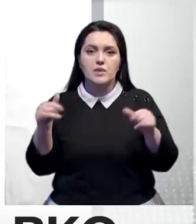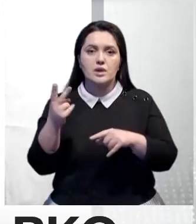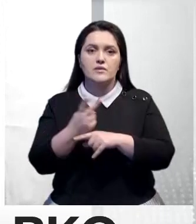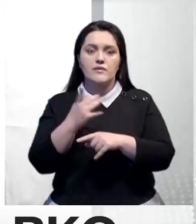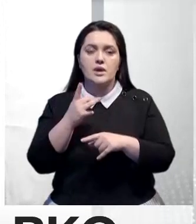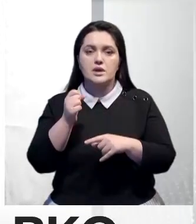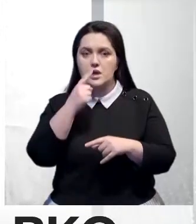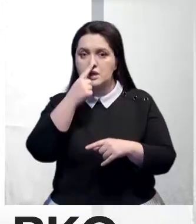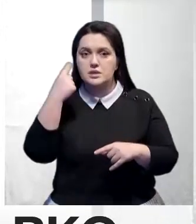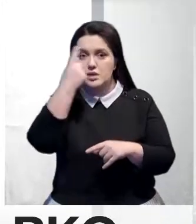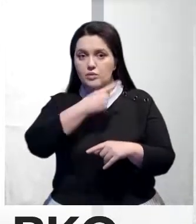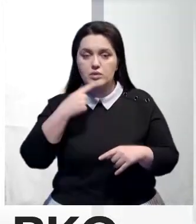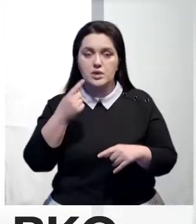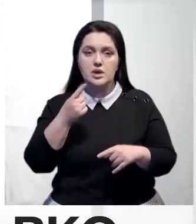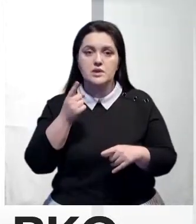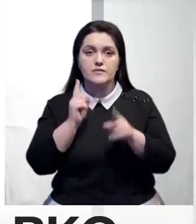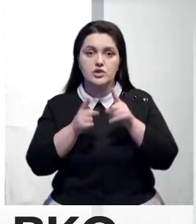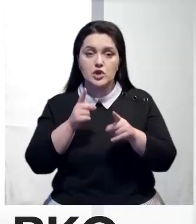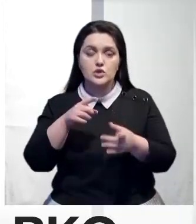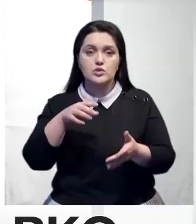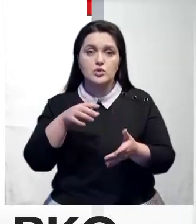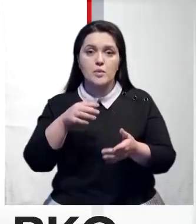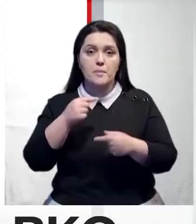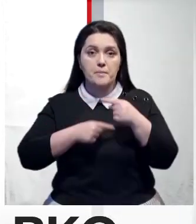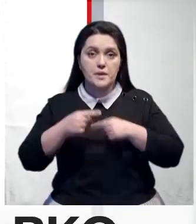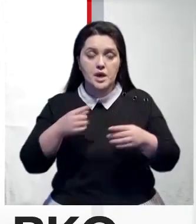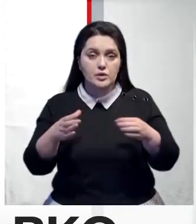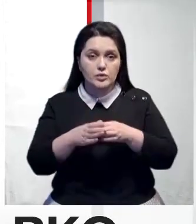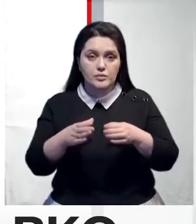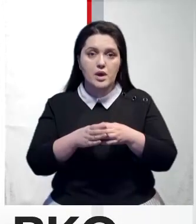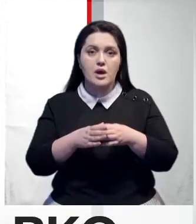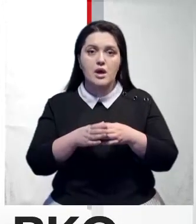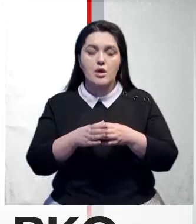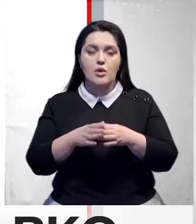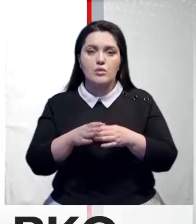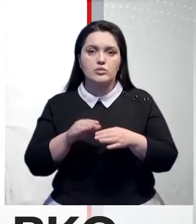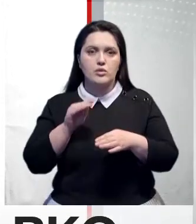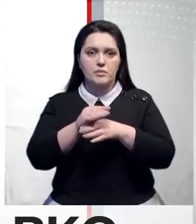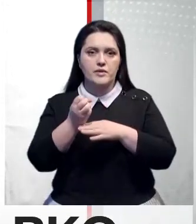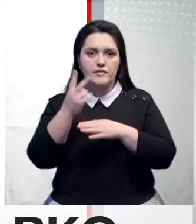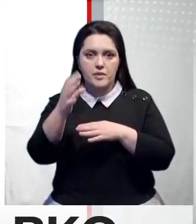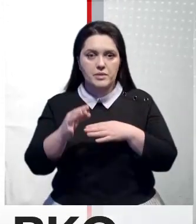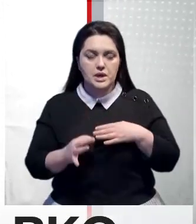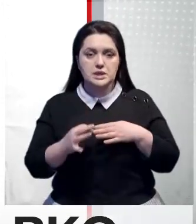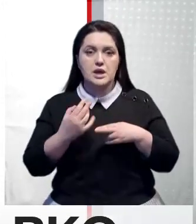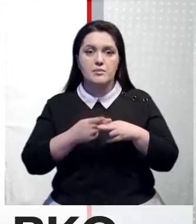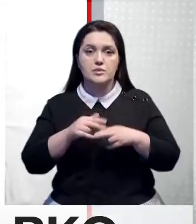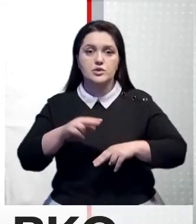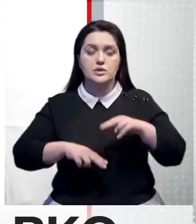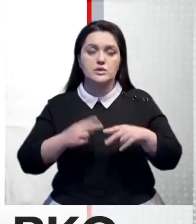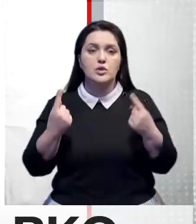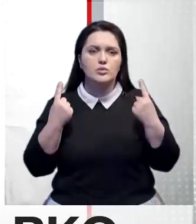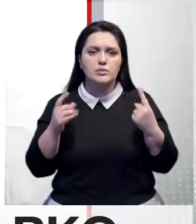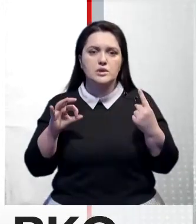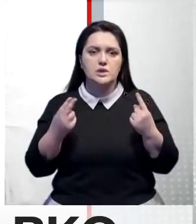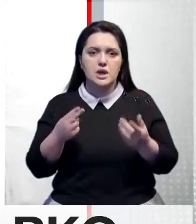нарастили почти вдвое. За год действующих субъектов предпринимательства стало больше на 12%. Кроме того, в регионе